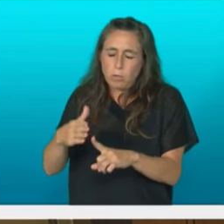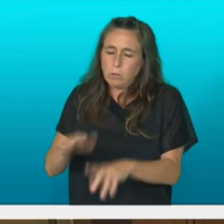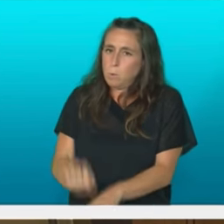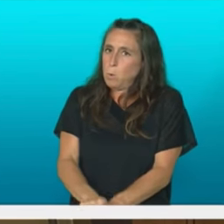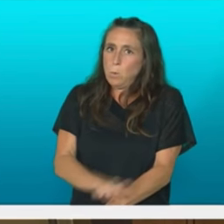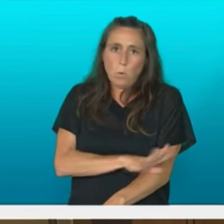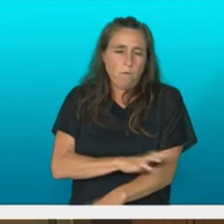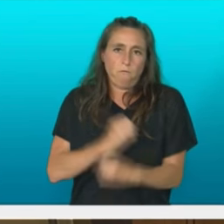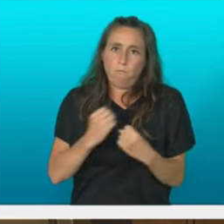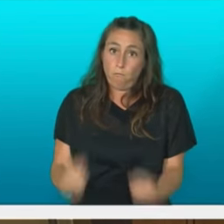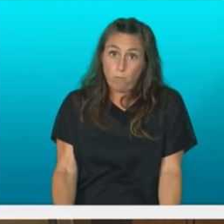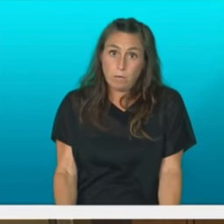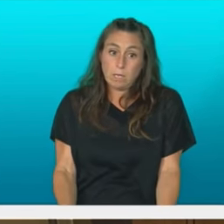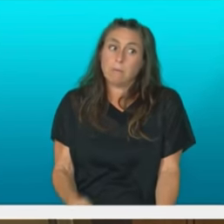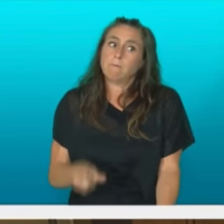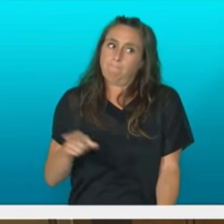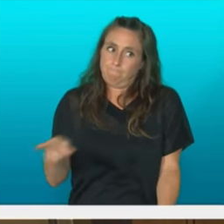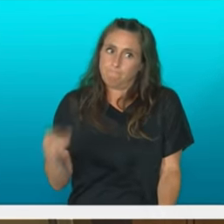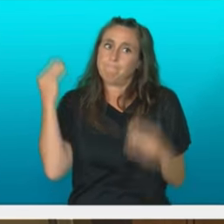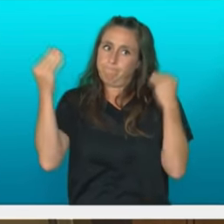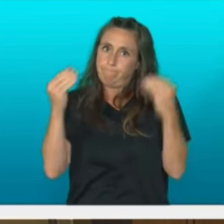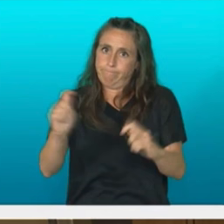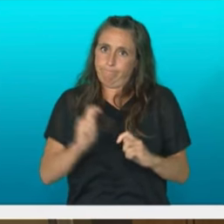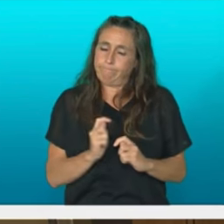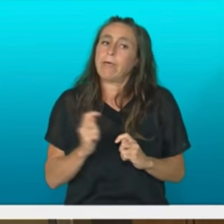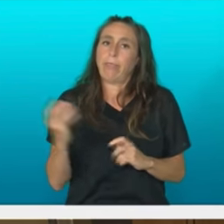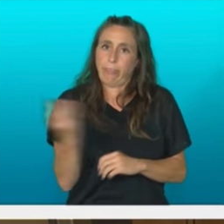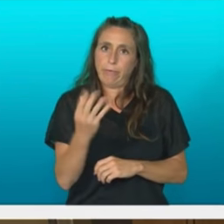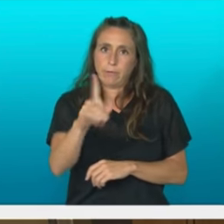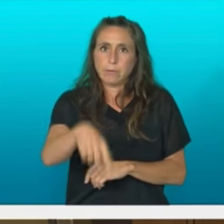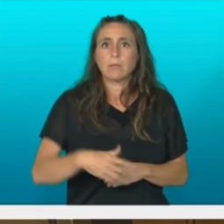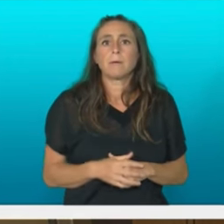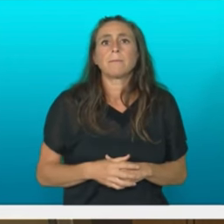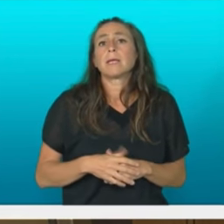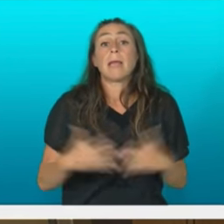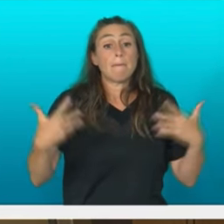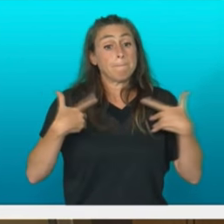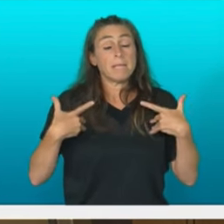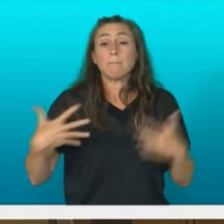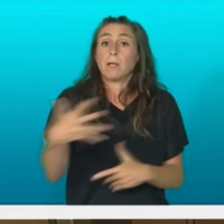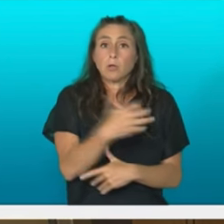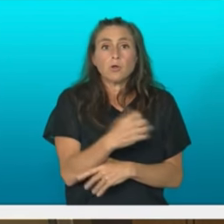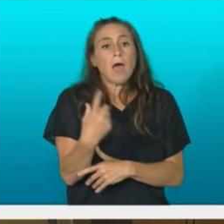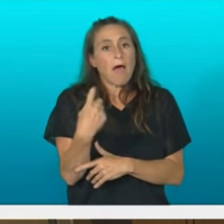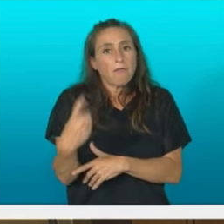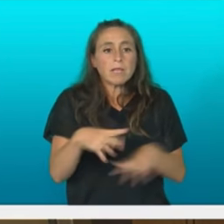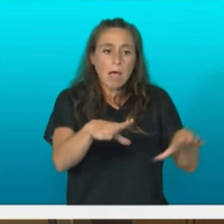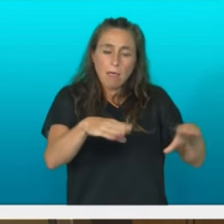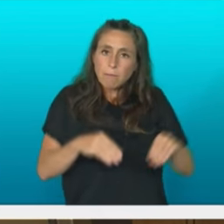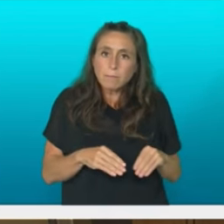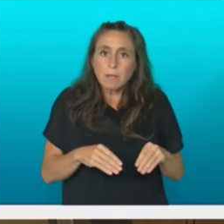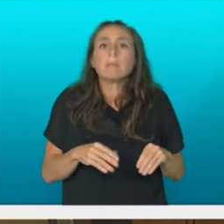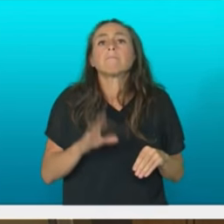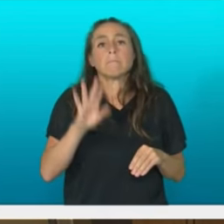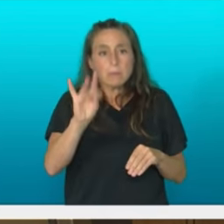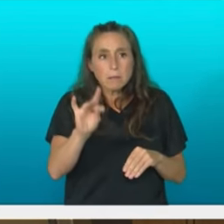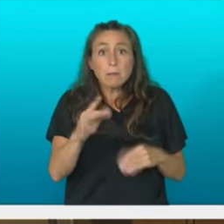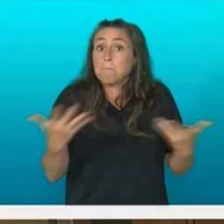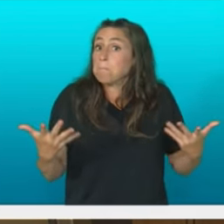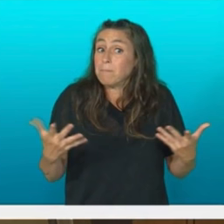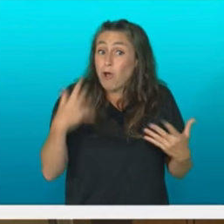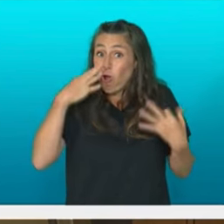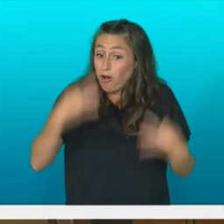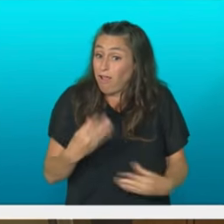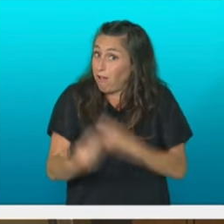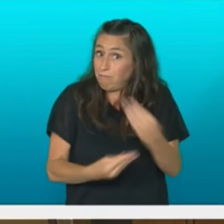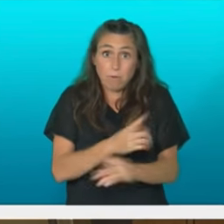bada horreninguruan ere zer ausnartu. Biktima guztiak haitortu eta erreparatu baino, biktima batzuekiko mailak eta eta bazterkeri